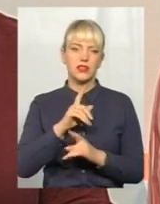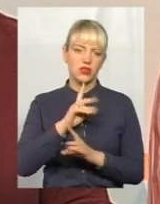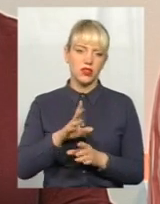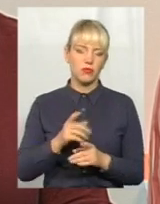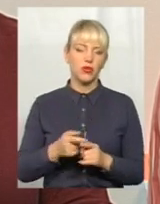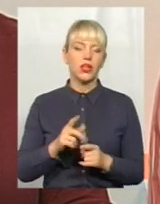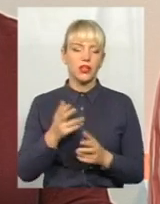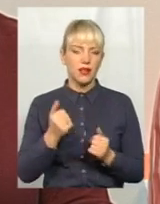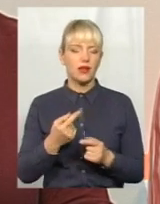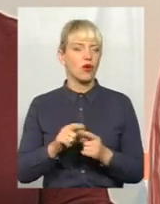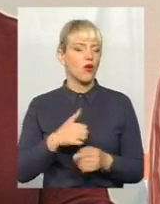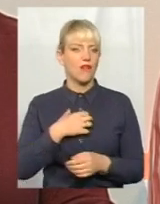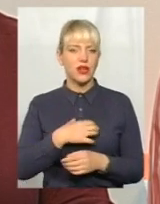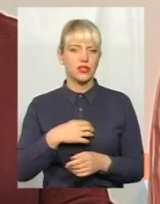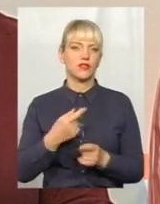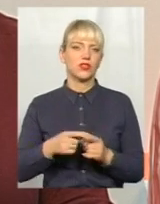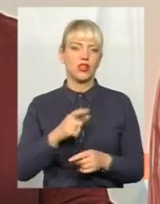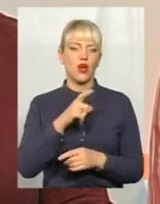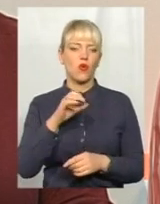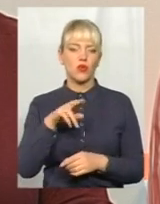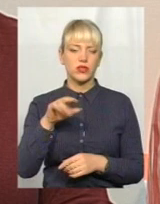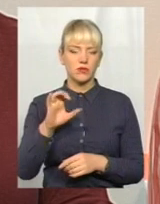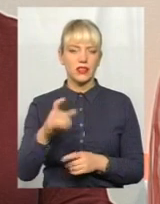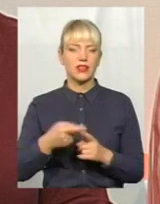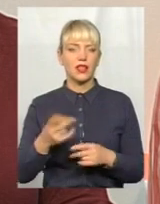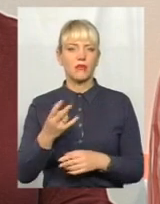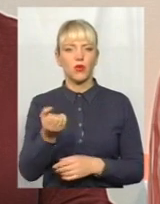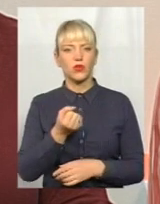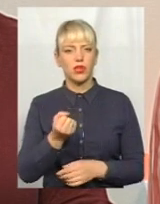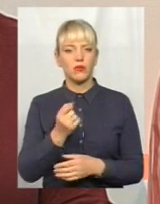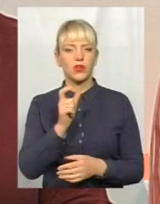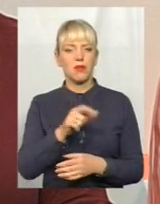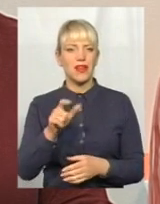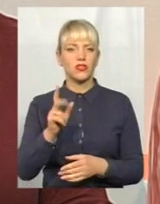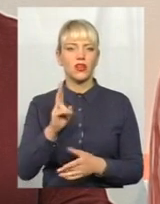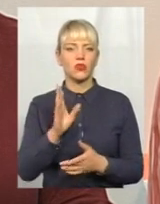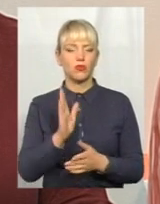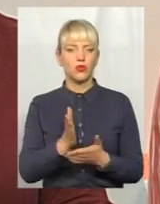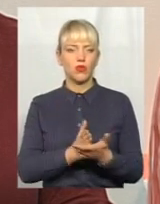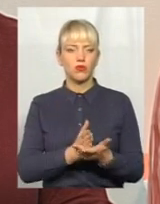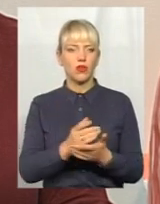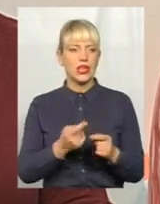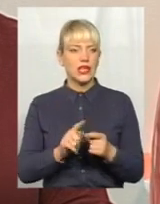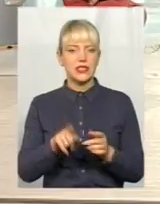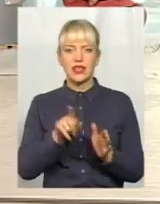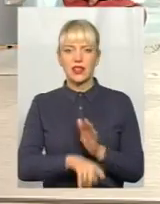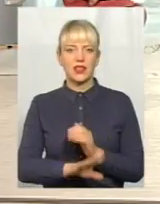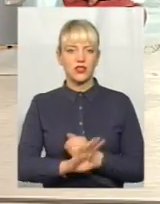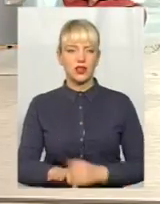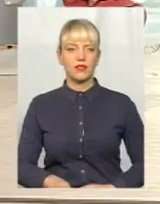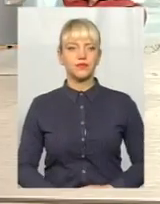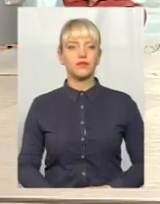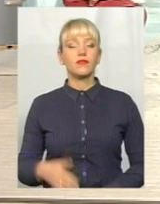утримувати хоспис і утримувати персонал, який буде обслуговувати – це таке не дешеве. А вже були